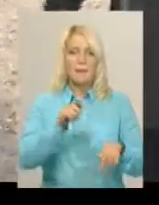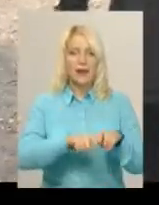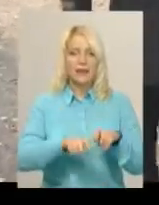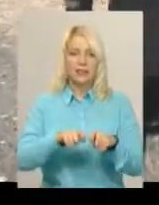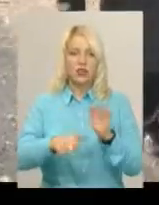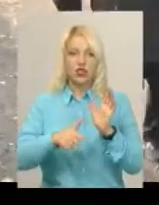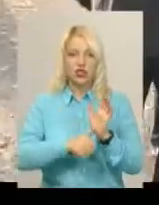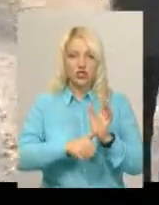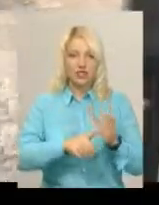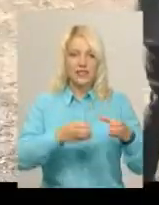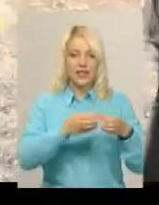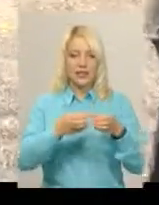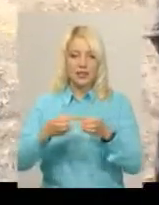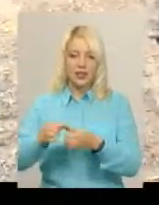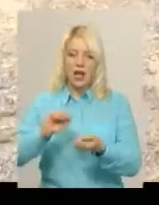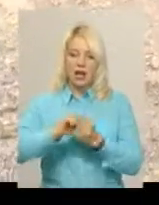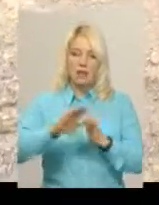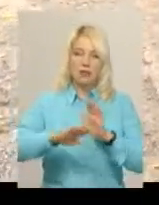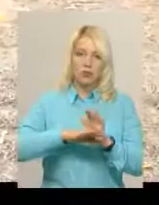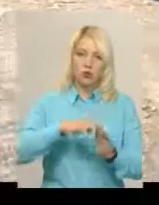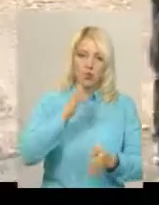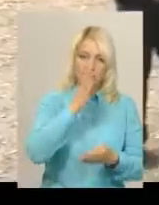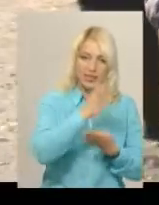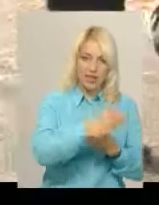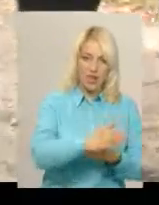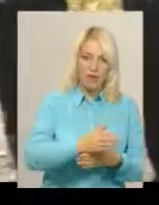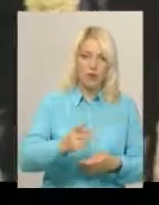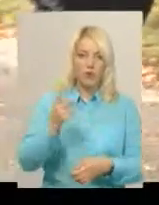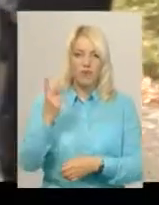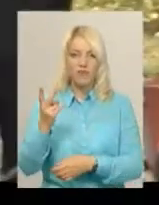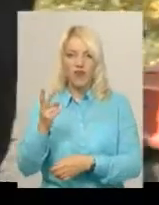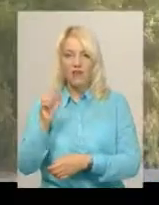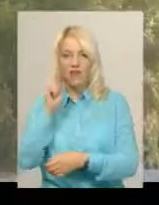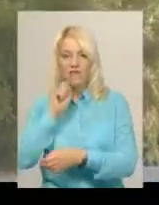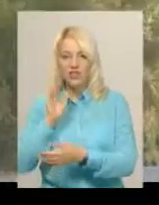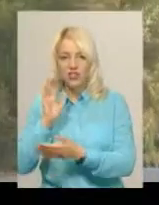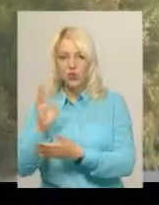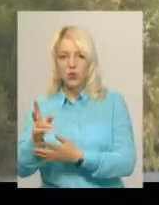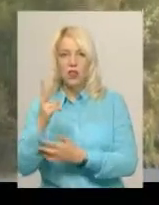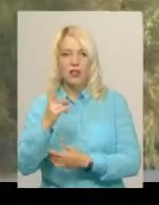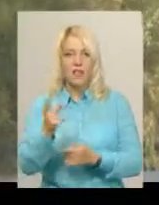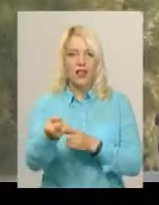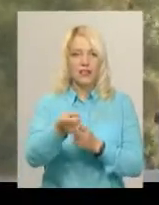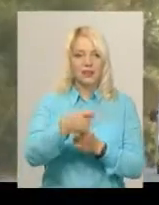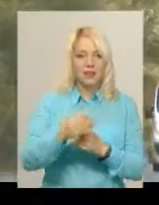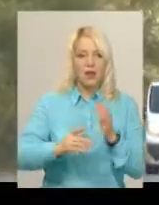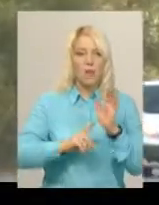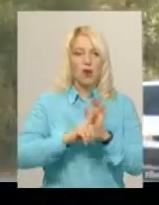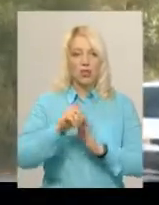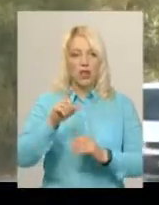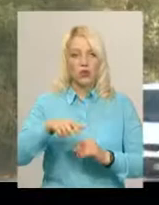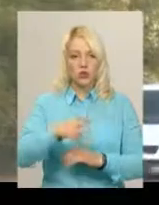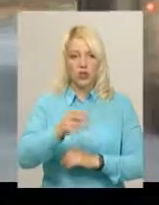два на Кам'янець-Подільському напрямку, два на Вінницькому та два екіпажі патрулюють трасу на Тернопіль. Від початку року на дорогах Хмельниччини сталося